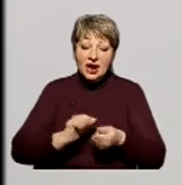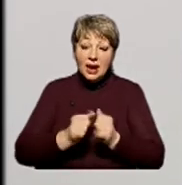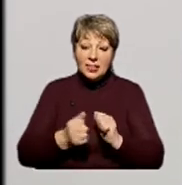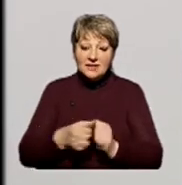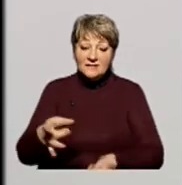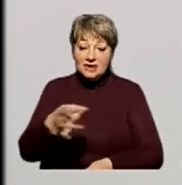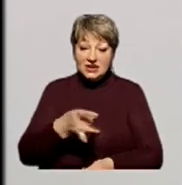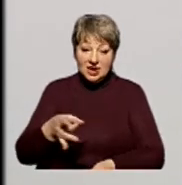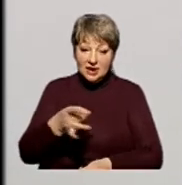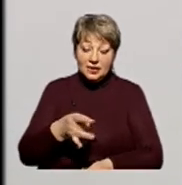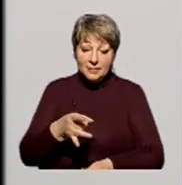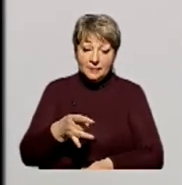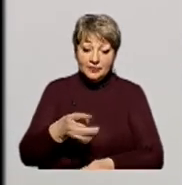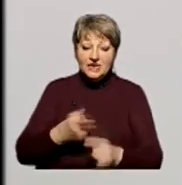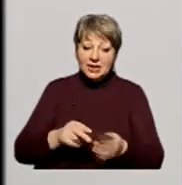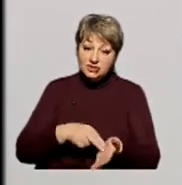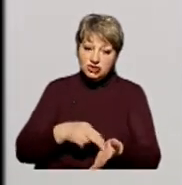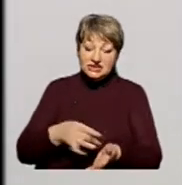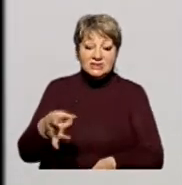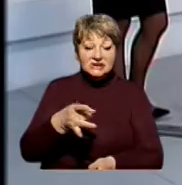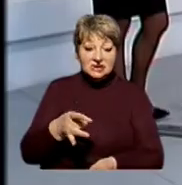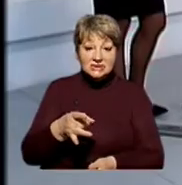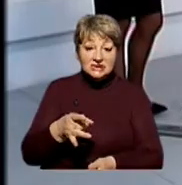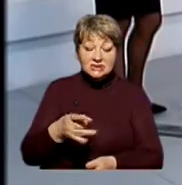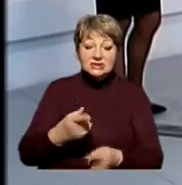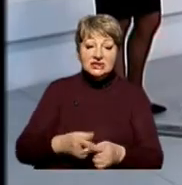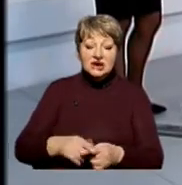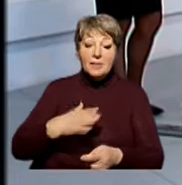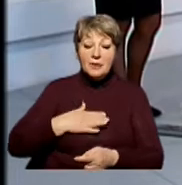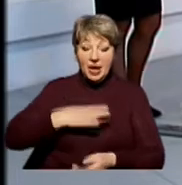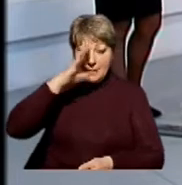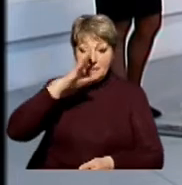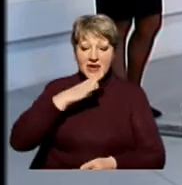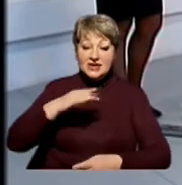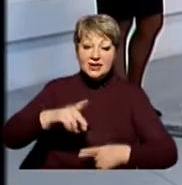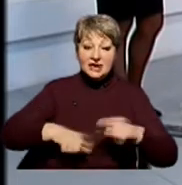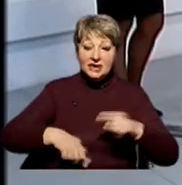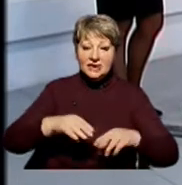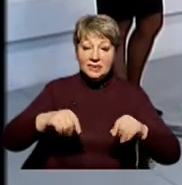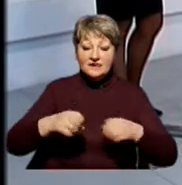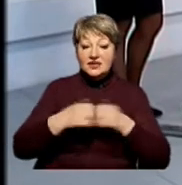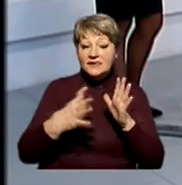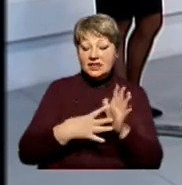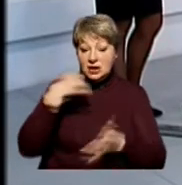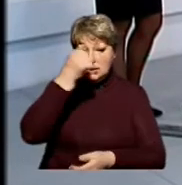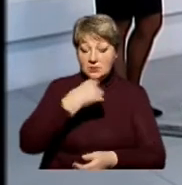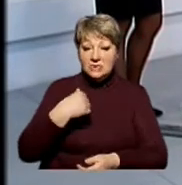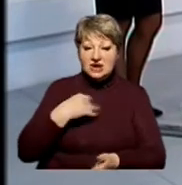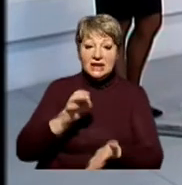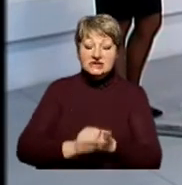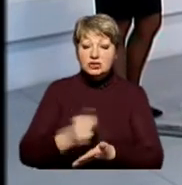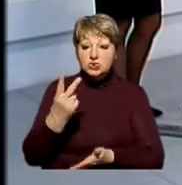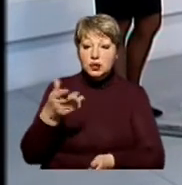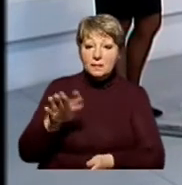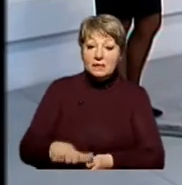району. На той момент Канівського, зараз Черкаський район. Тому для мене це мала батьківщина. І в 2019 році я зайняв друге